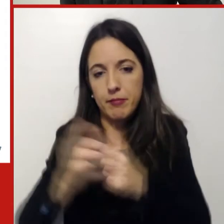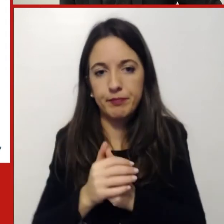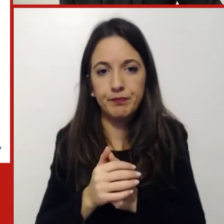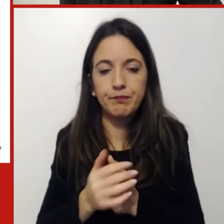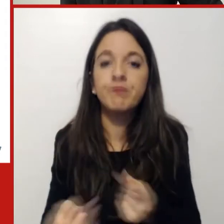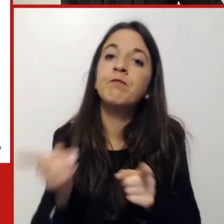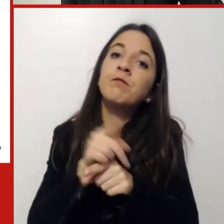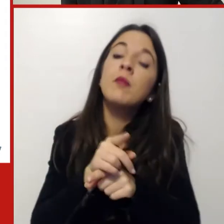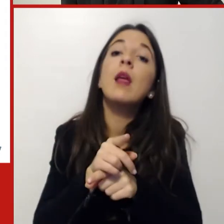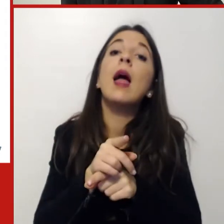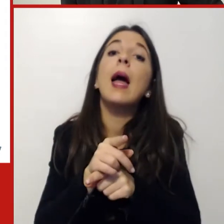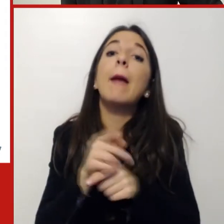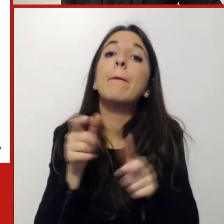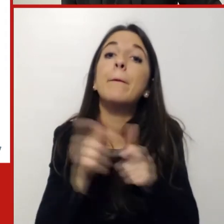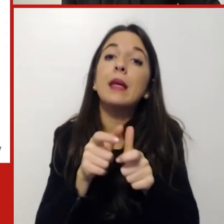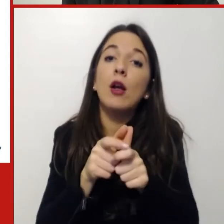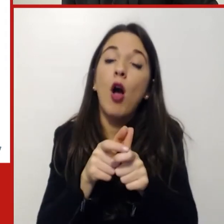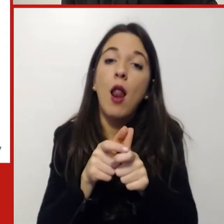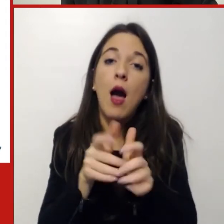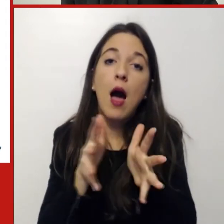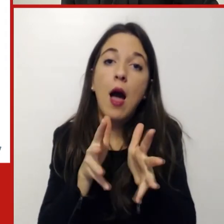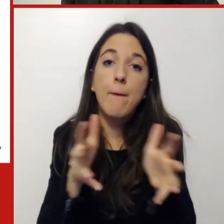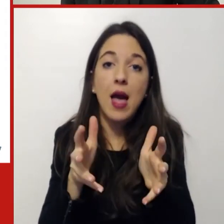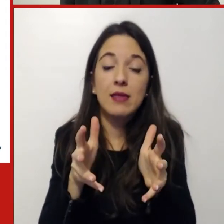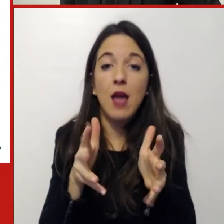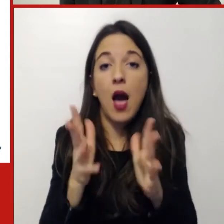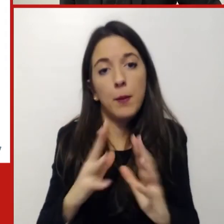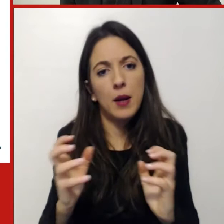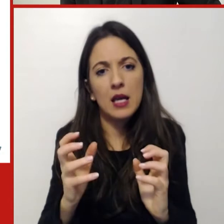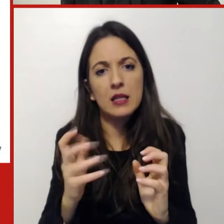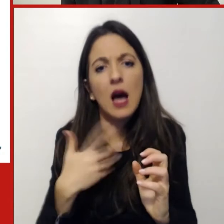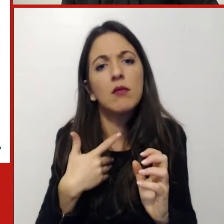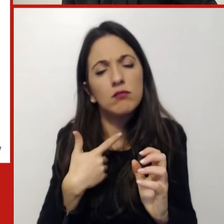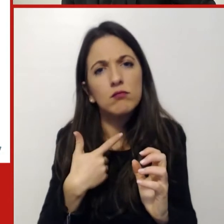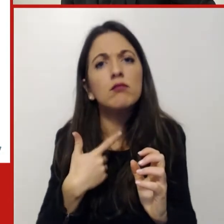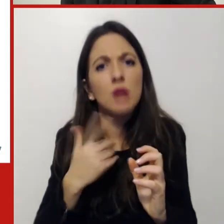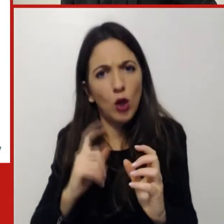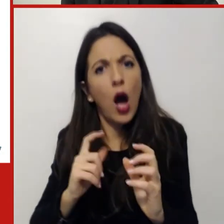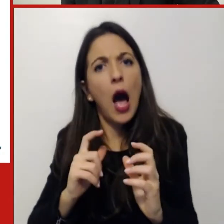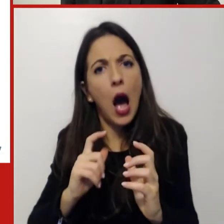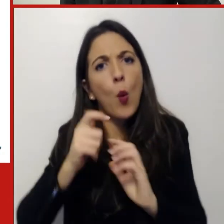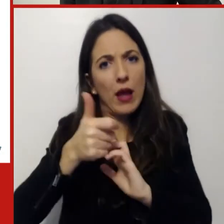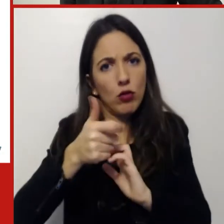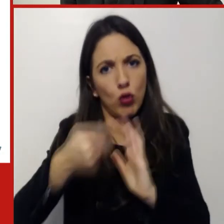salto. Però resta, guardate, quella zona rossa vuol dire una zona dove si ritiene